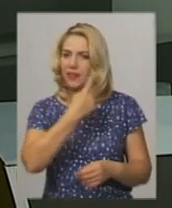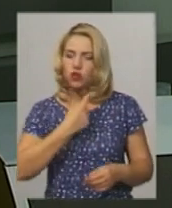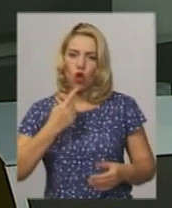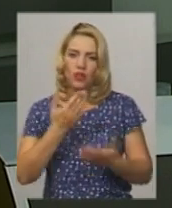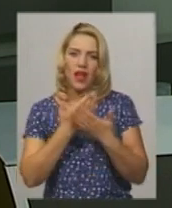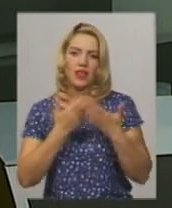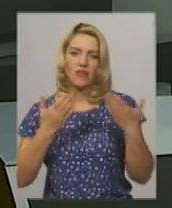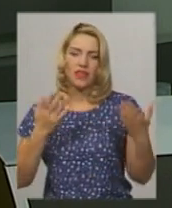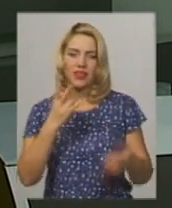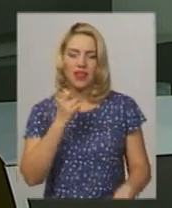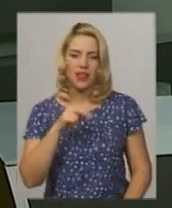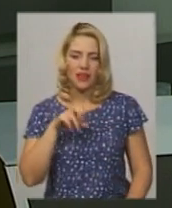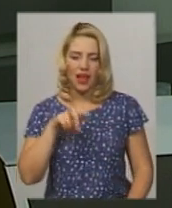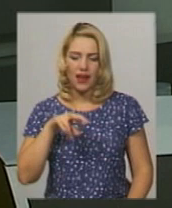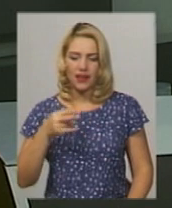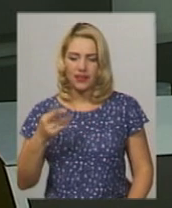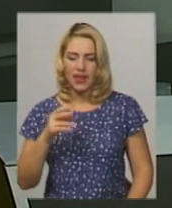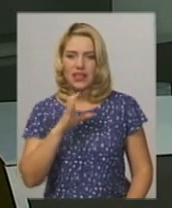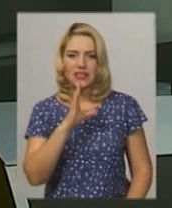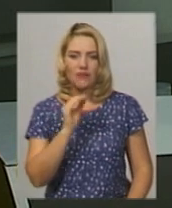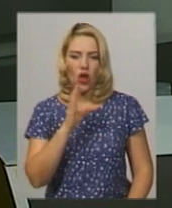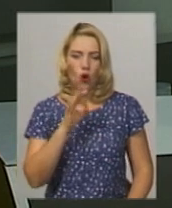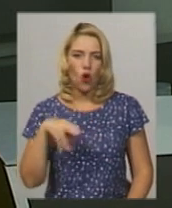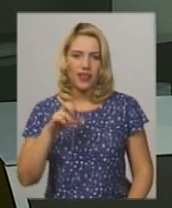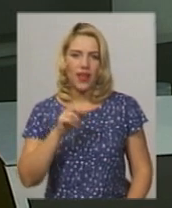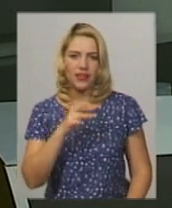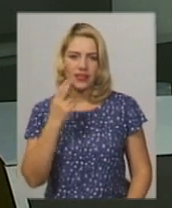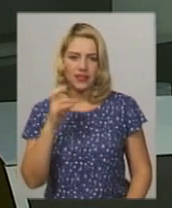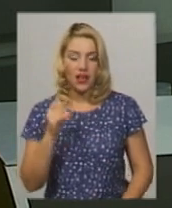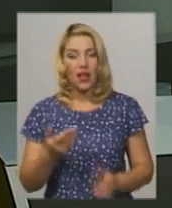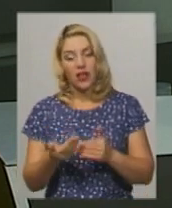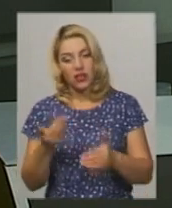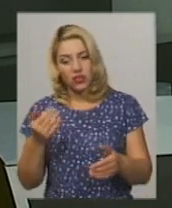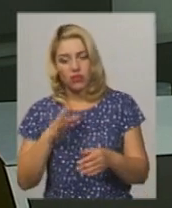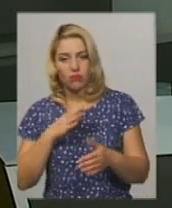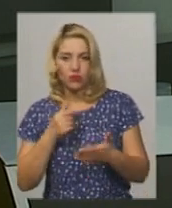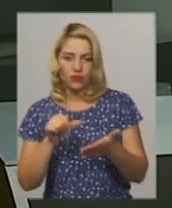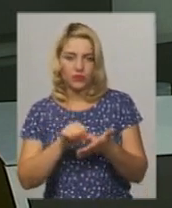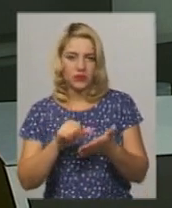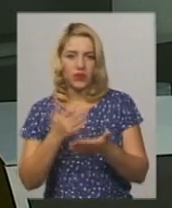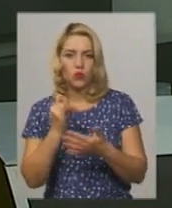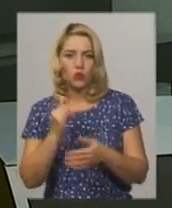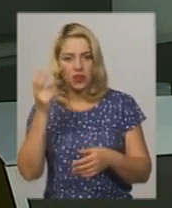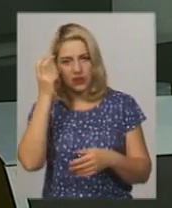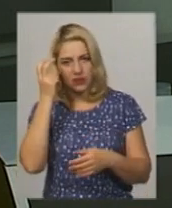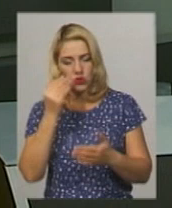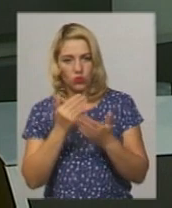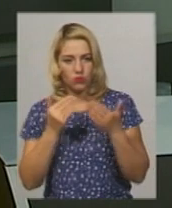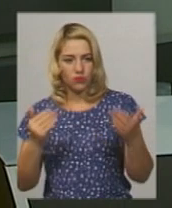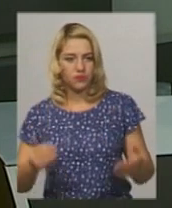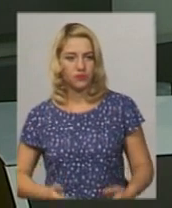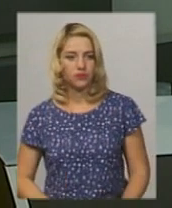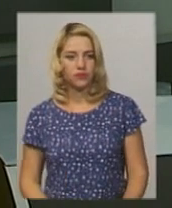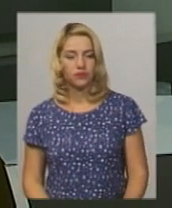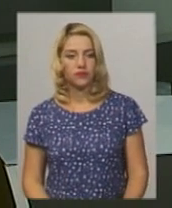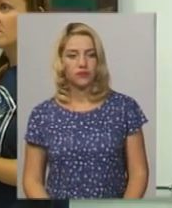Звіададзе. Досі роботи експонувалися в Київській бібліотеці Володимира Виниченка. На відкритті виставки у Хмельницькому побувала й наша знімальна група.